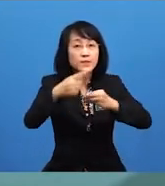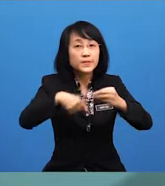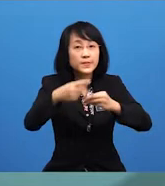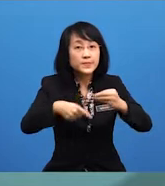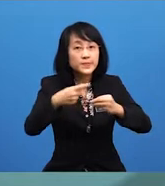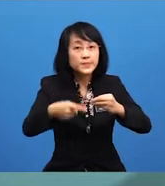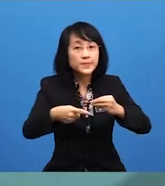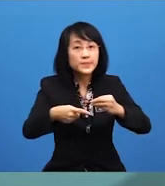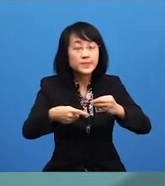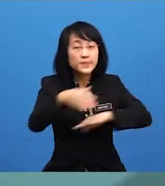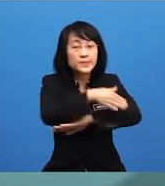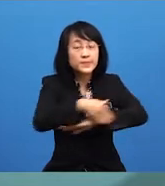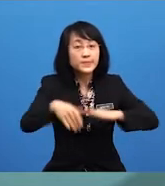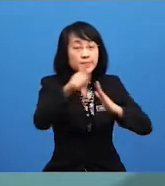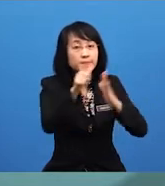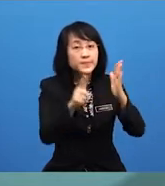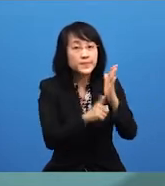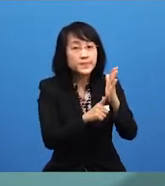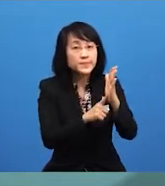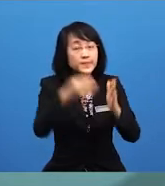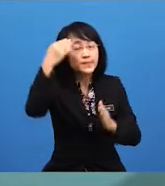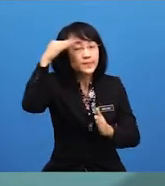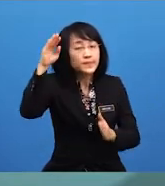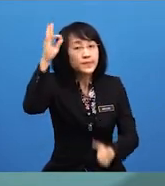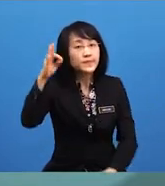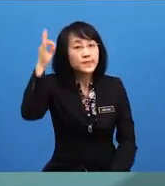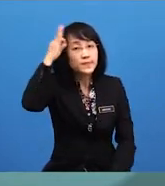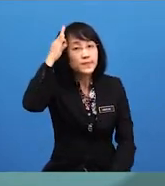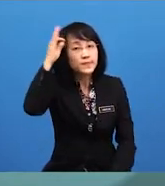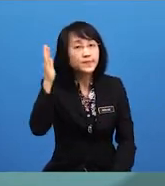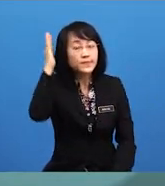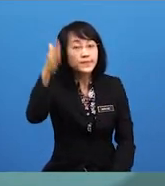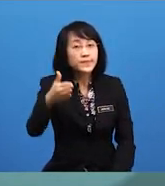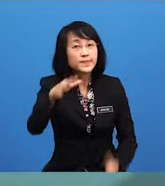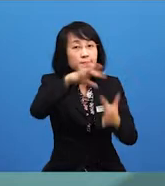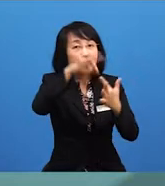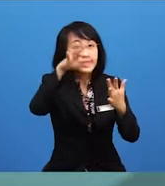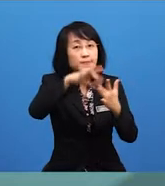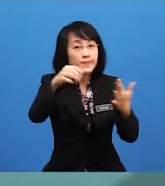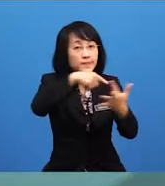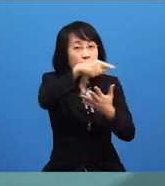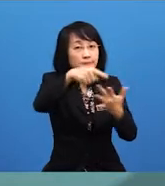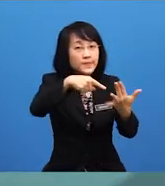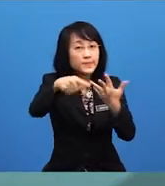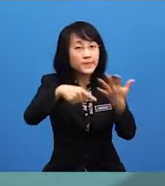Yang Di-Pertuan Besar di sisi Perlembagaan bagi Persekutuan yang akan dipilih di kalangan